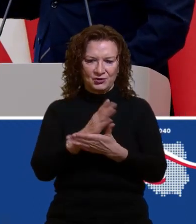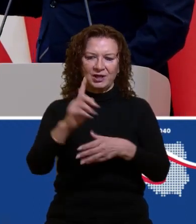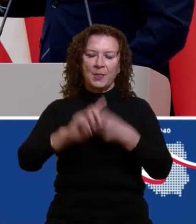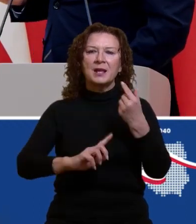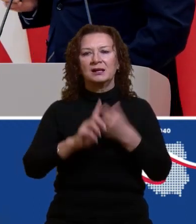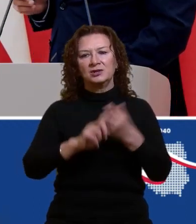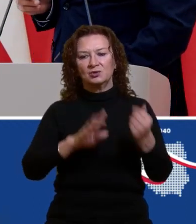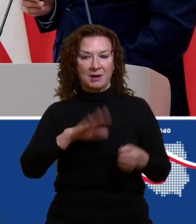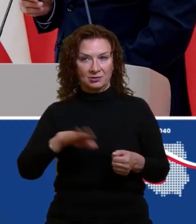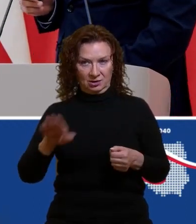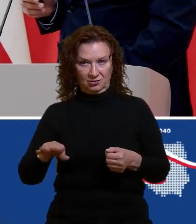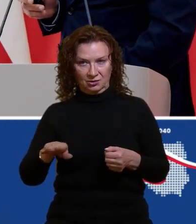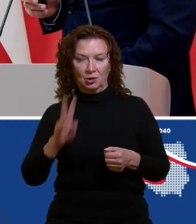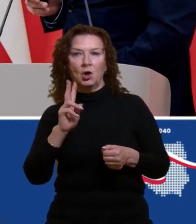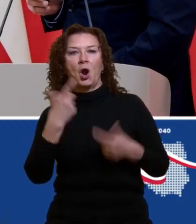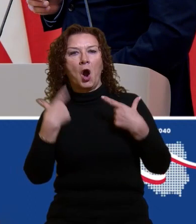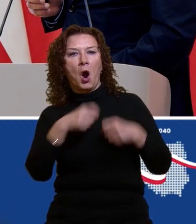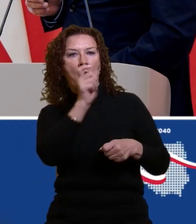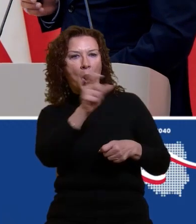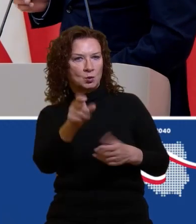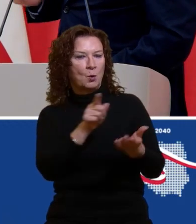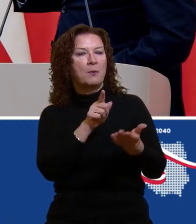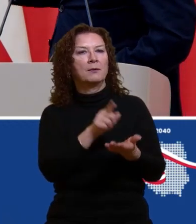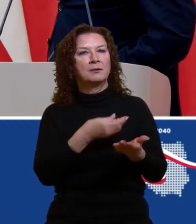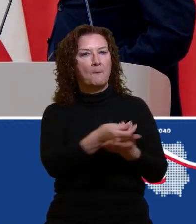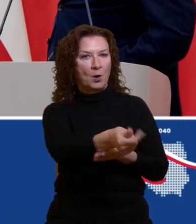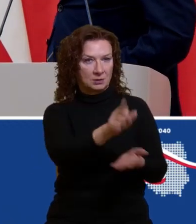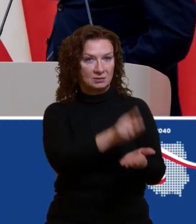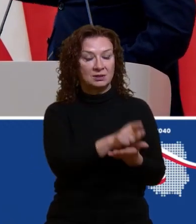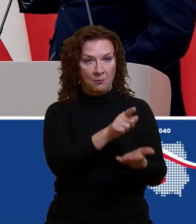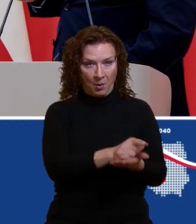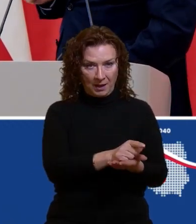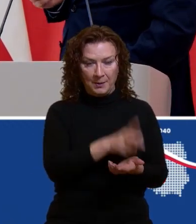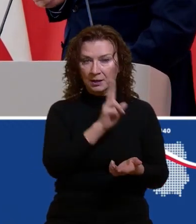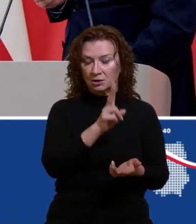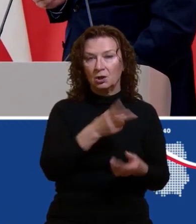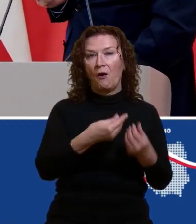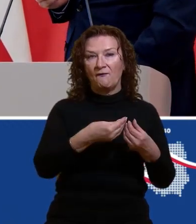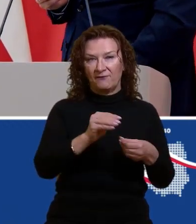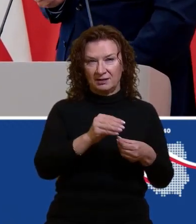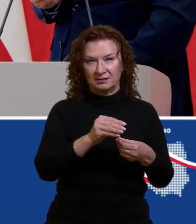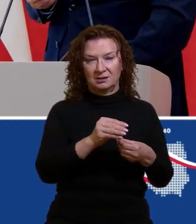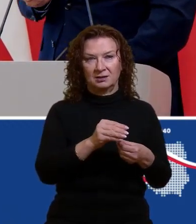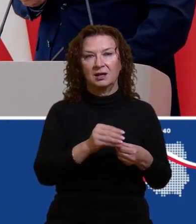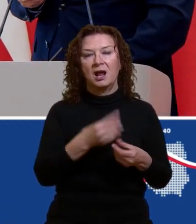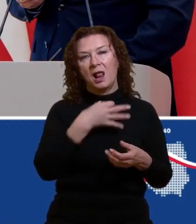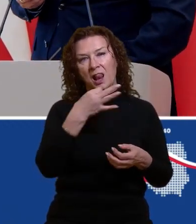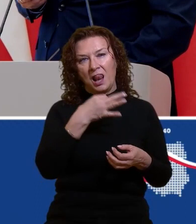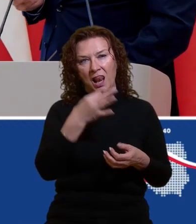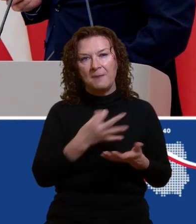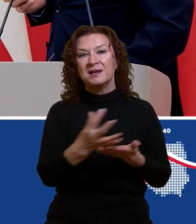podatnika w poszczególnych grupach dochodowych, to w przypadku podatników lepiej zarabiających ta liczba dzieci jest